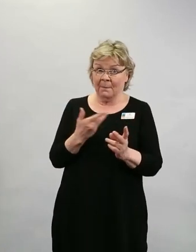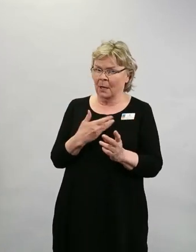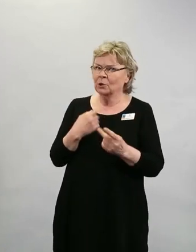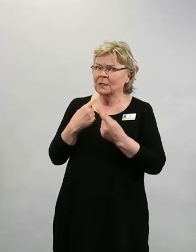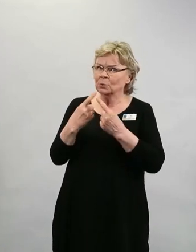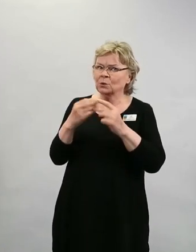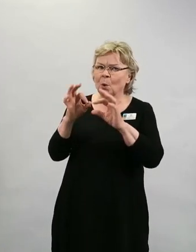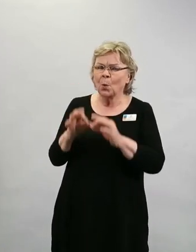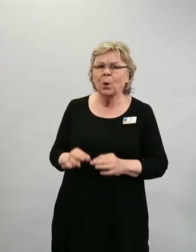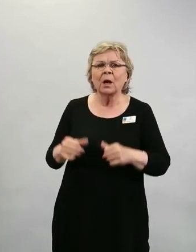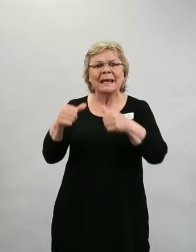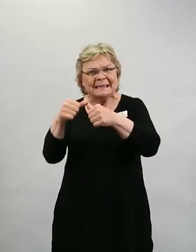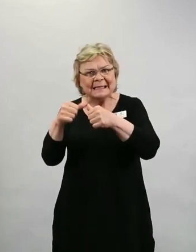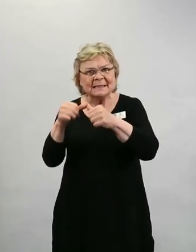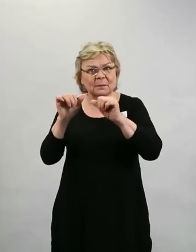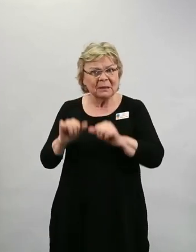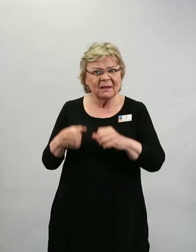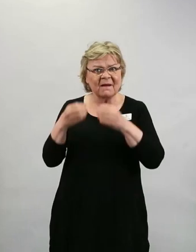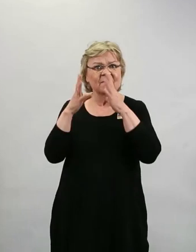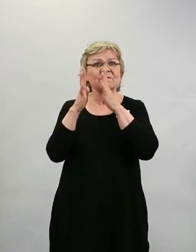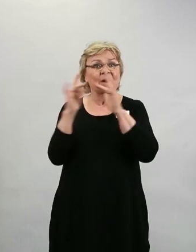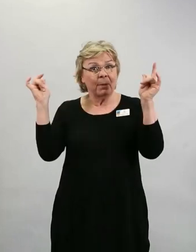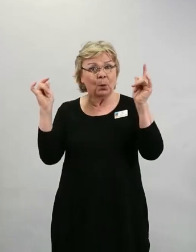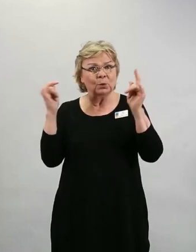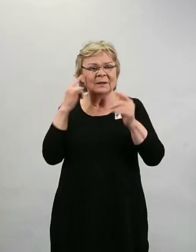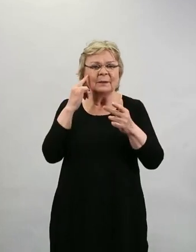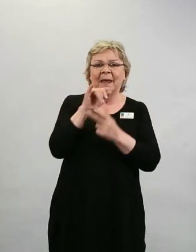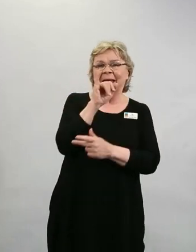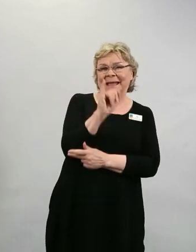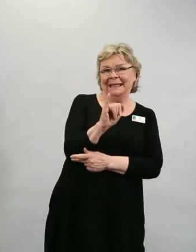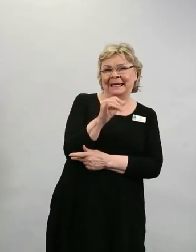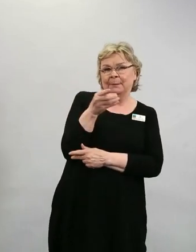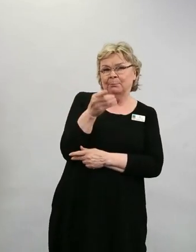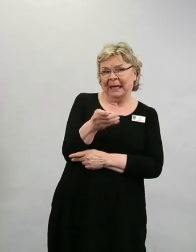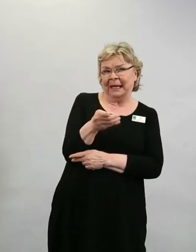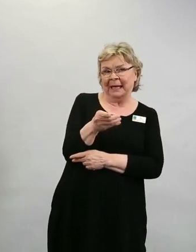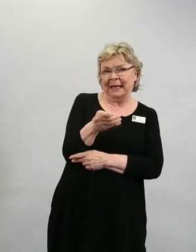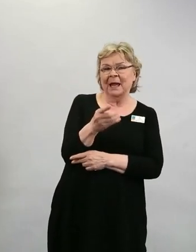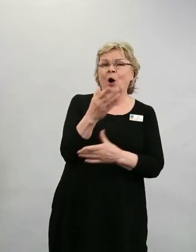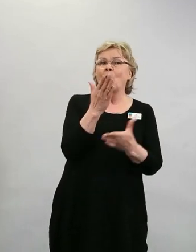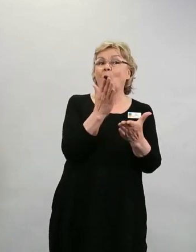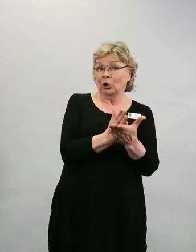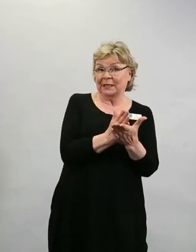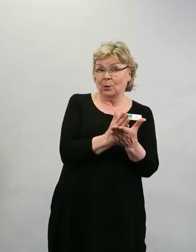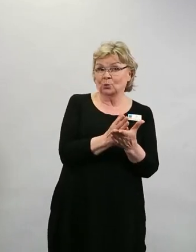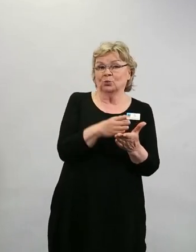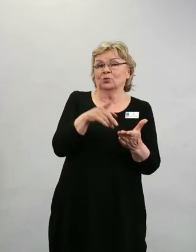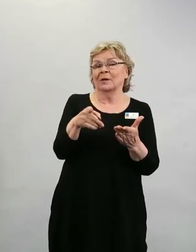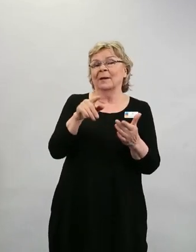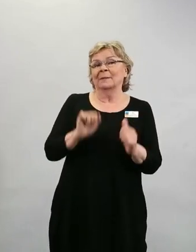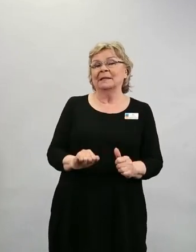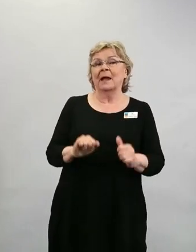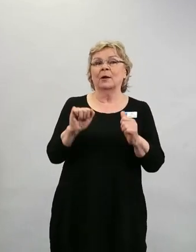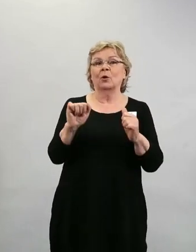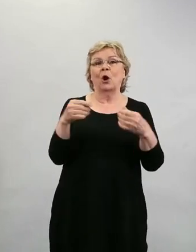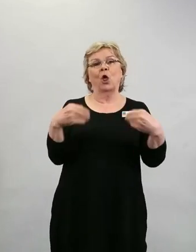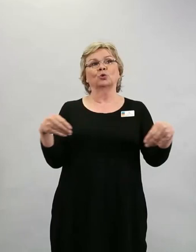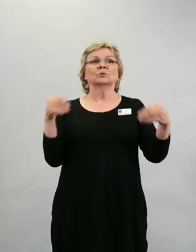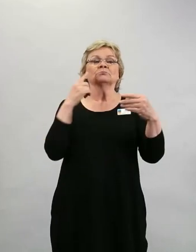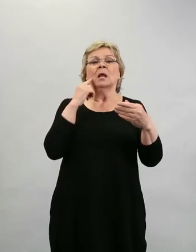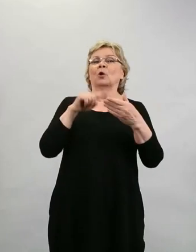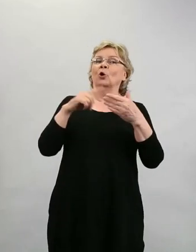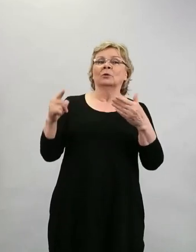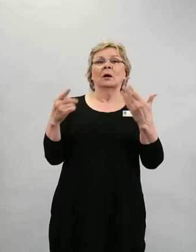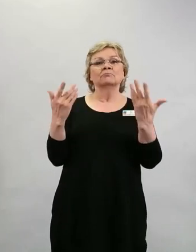vapauttaa, että IP-oikeuksien höllentäminen olisi